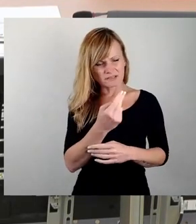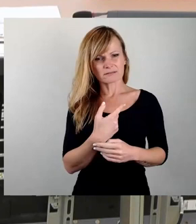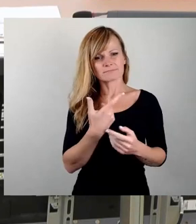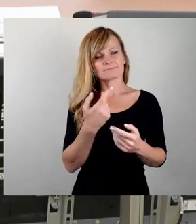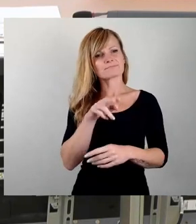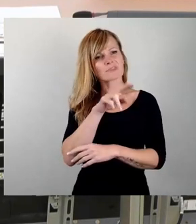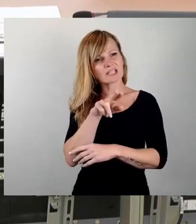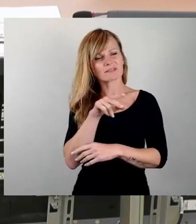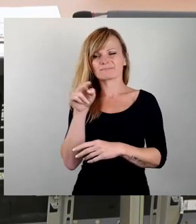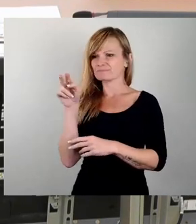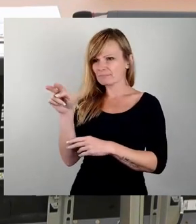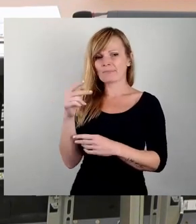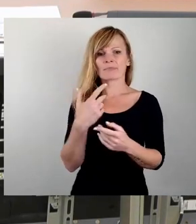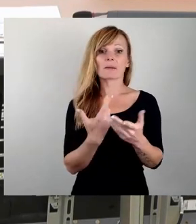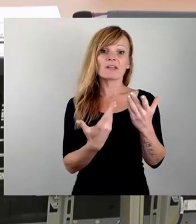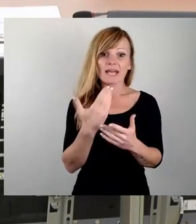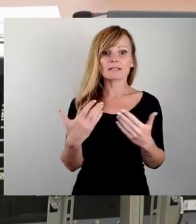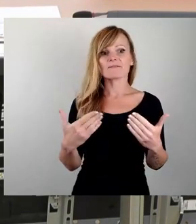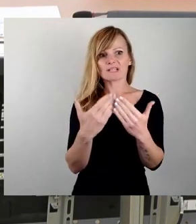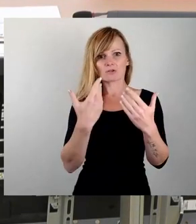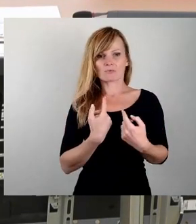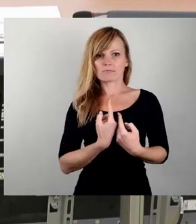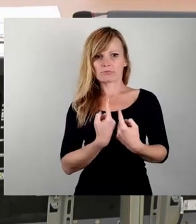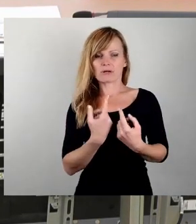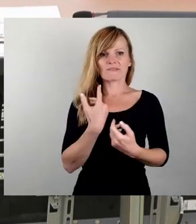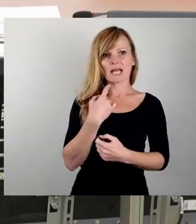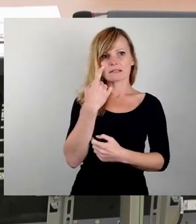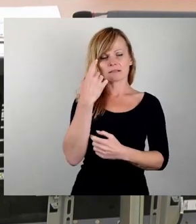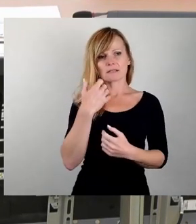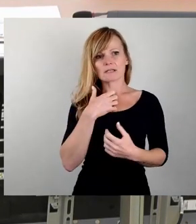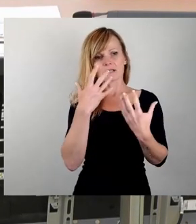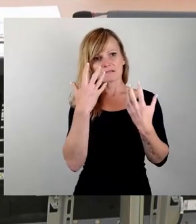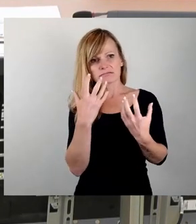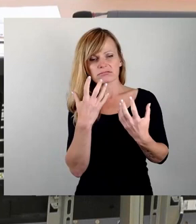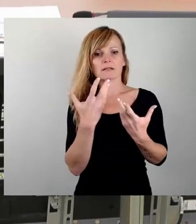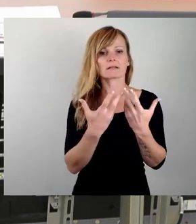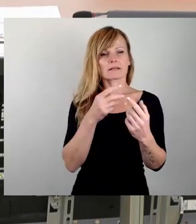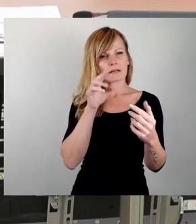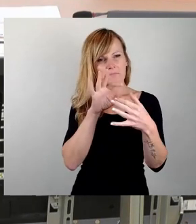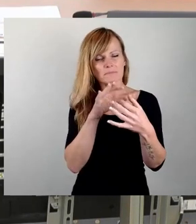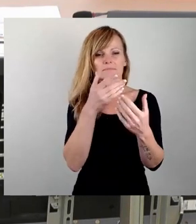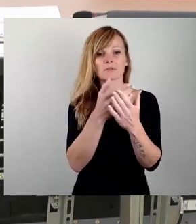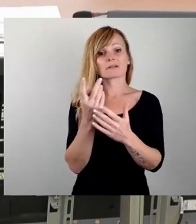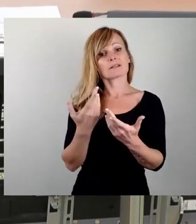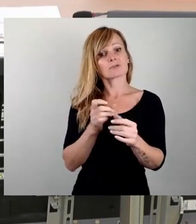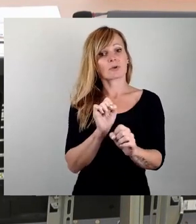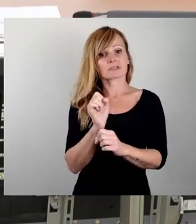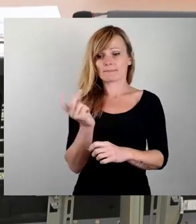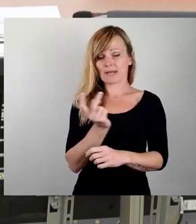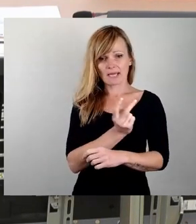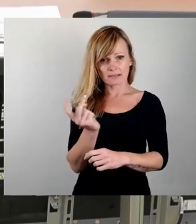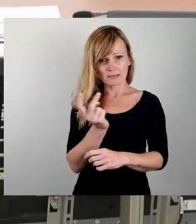sogar Widerspruch provozieren. Beide in unserem Antrag genannten Denkmale sind zudem von einem